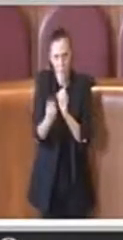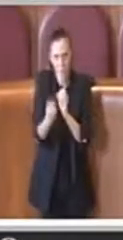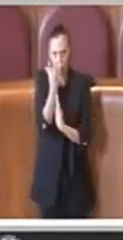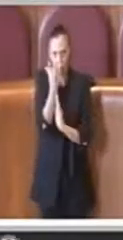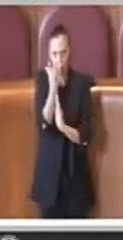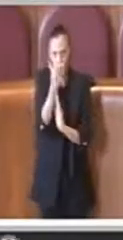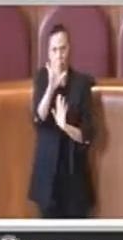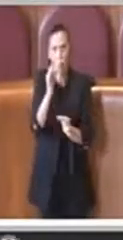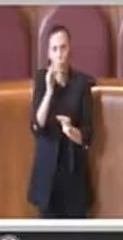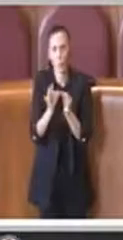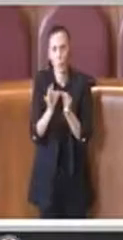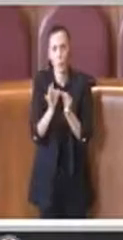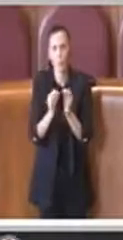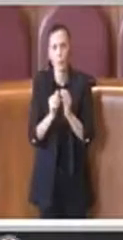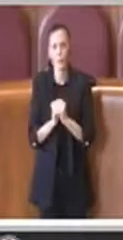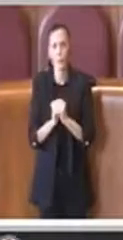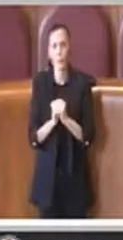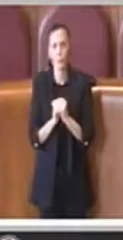Allora, un attimo solo.